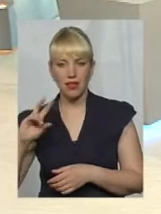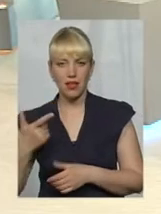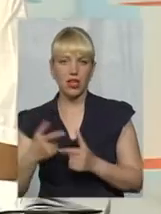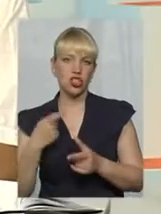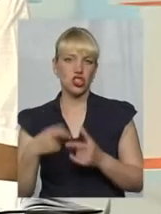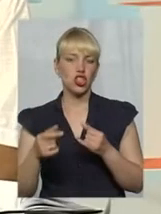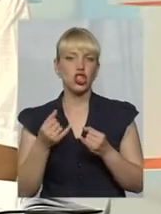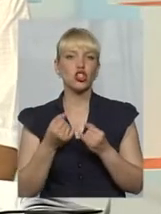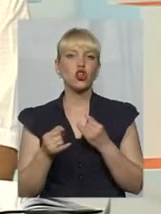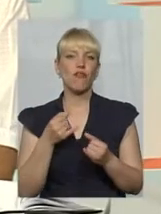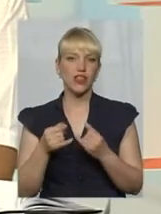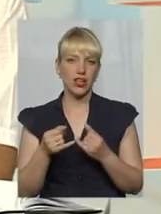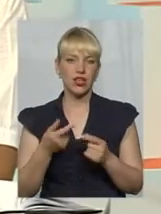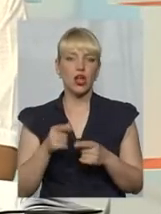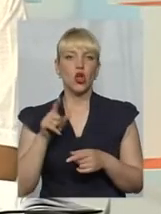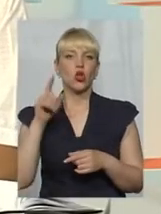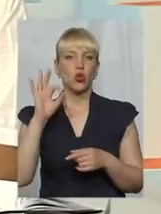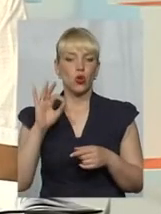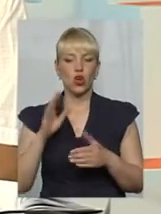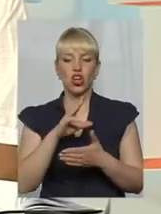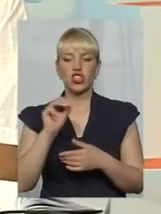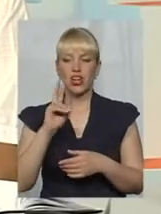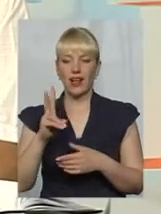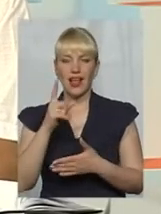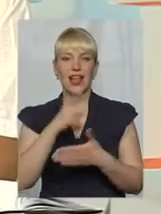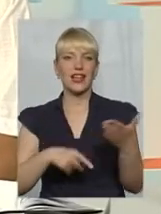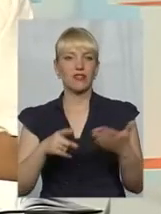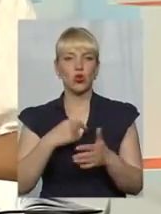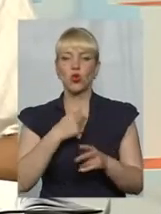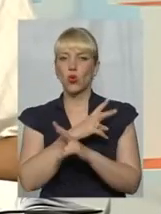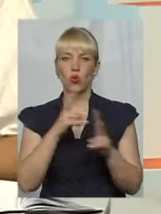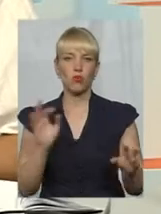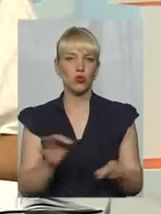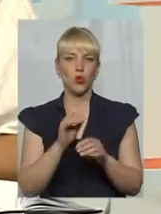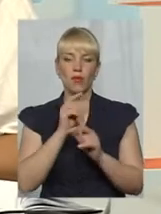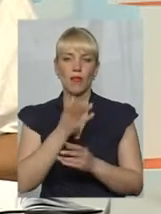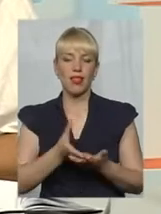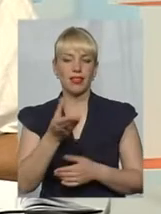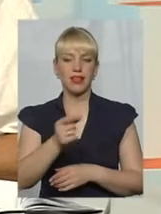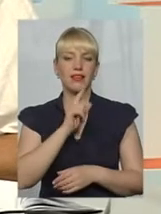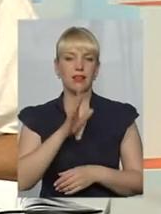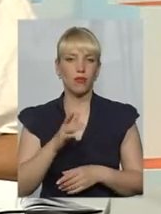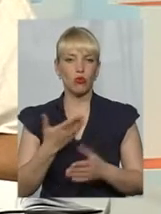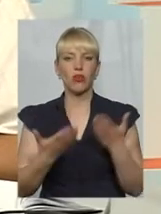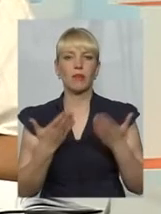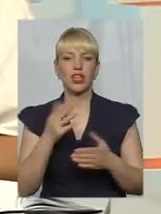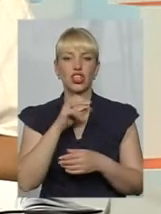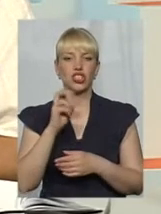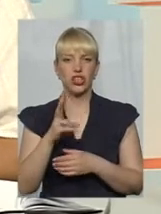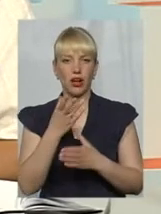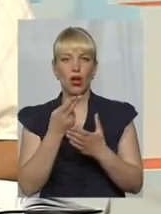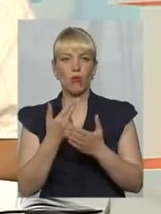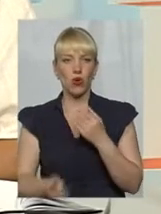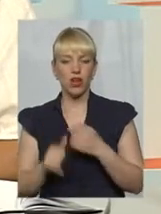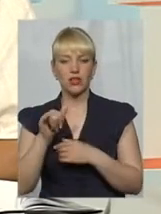там по терміну, ЖЕК ліквідують і я нікому нічого платити не буду. Навіть якщо ЖЕК програє, в нього залишаться діючі